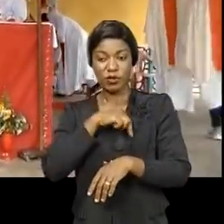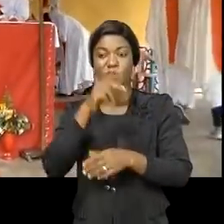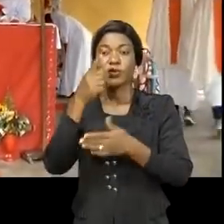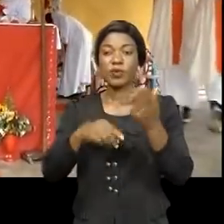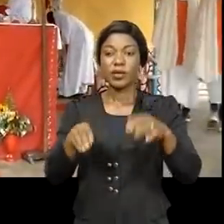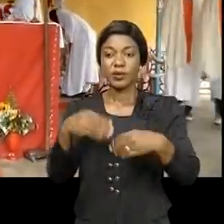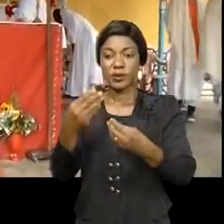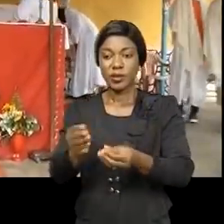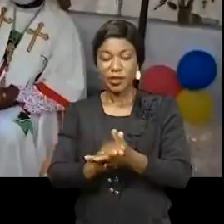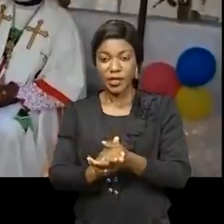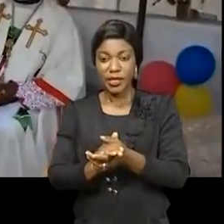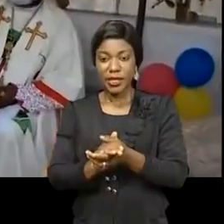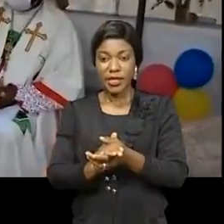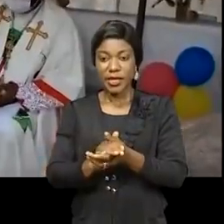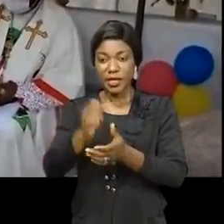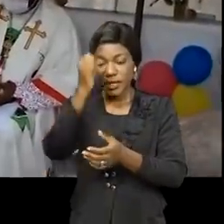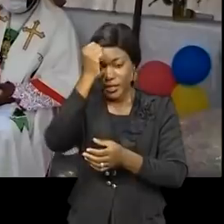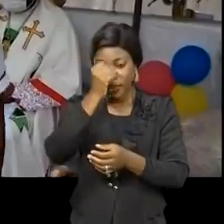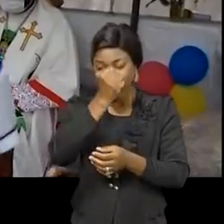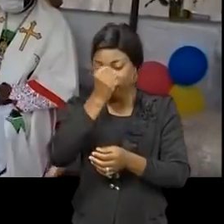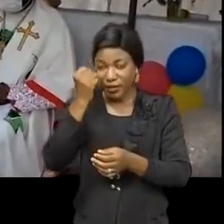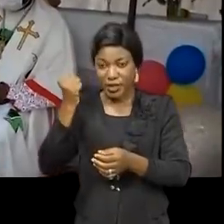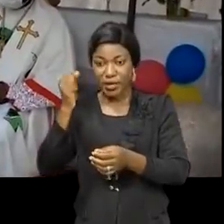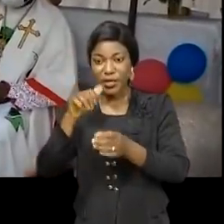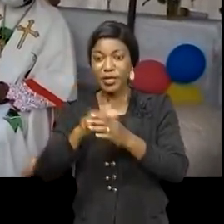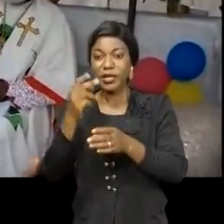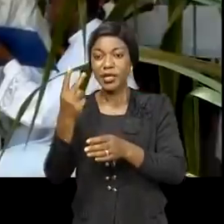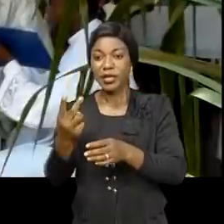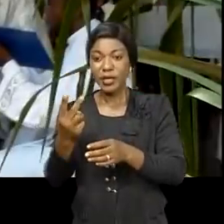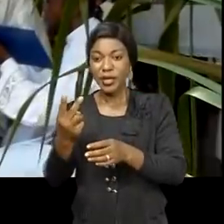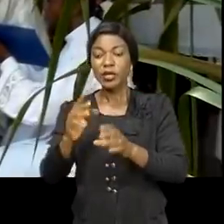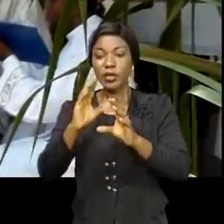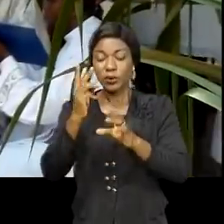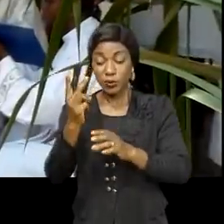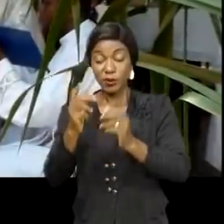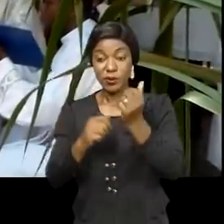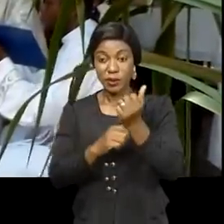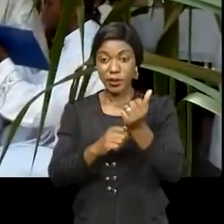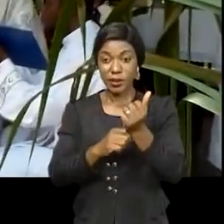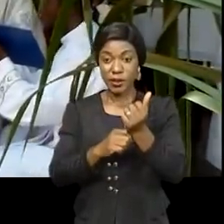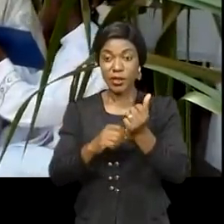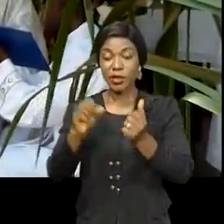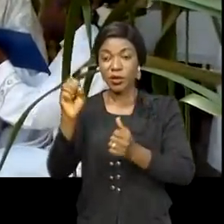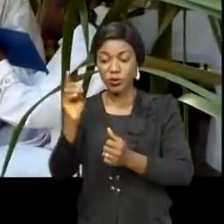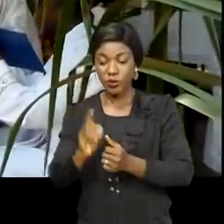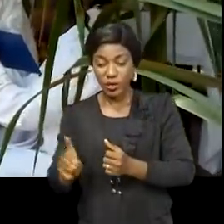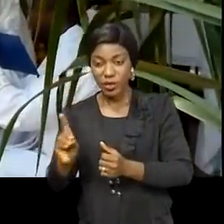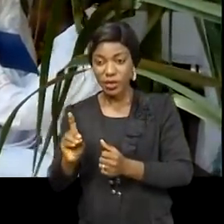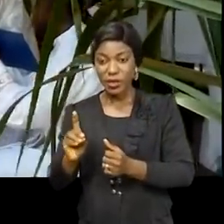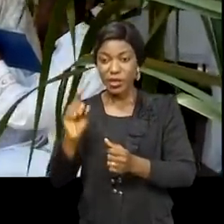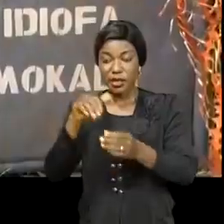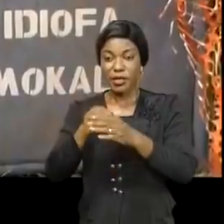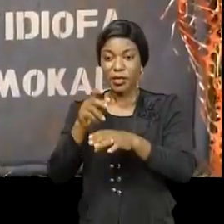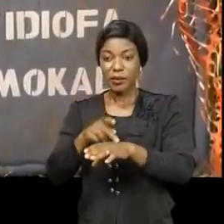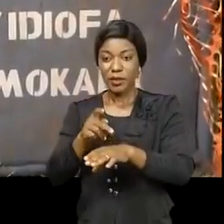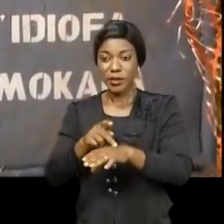sacréments des confirmations aux fidèles de deux doyennens de cette partie du diocèse, dont les doyennens de Mateko dans les paroisses